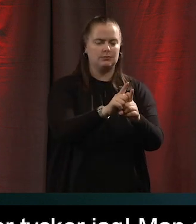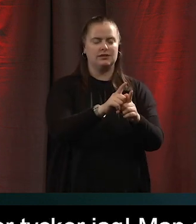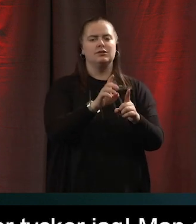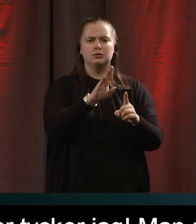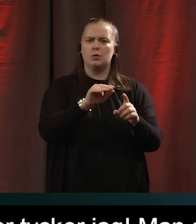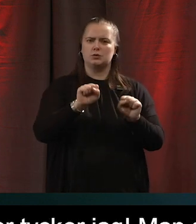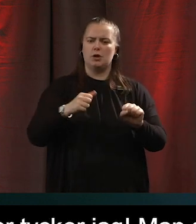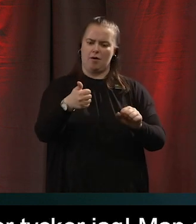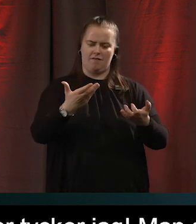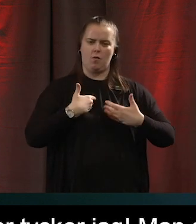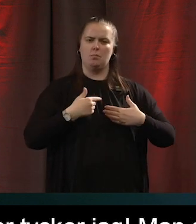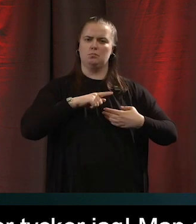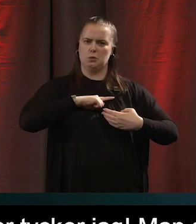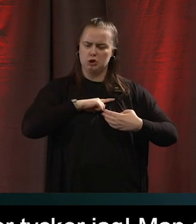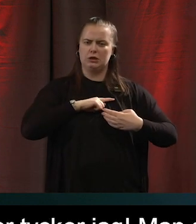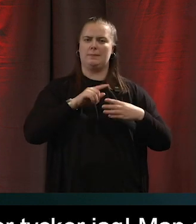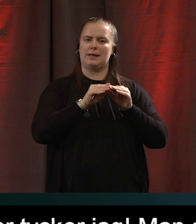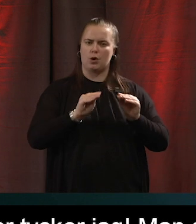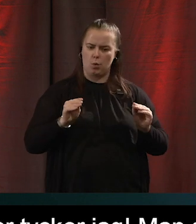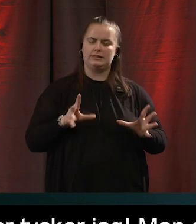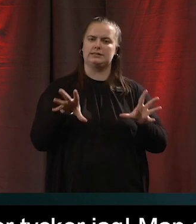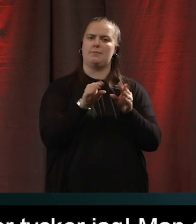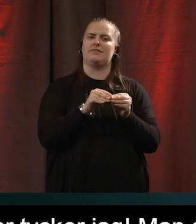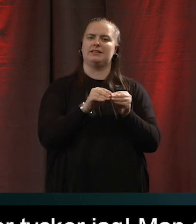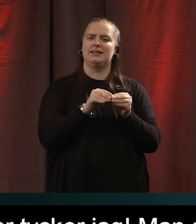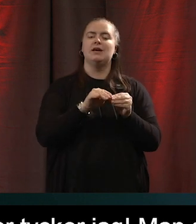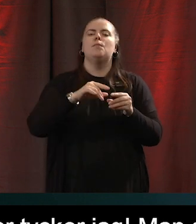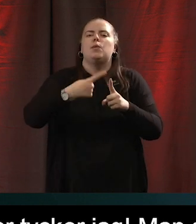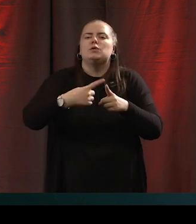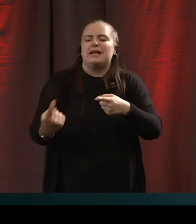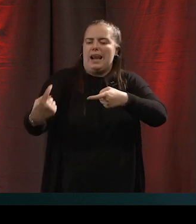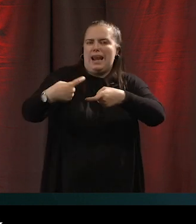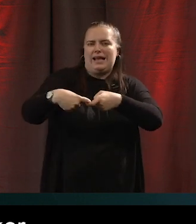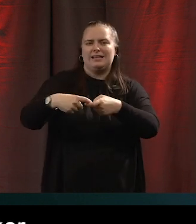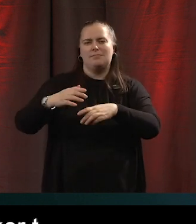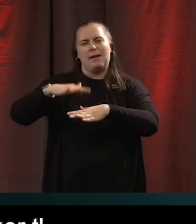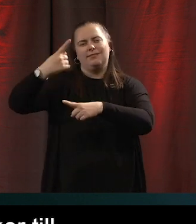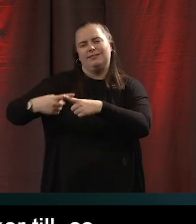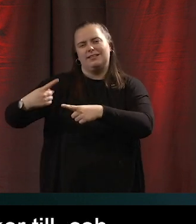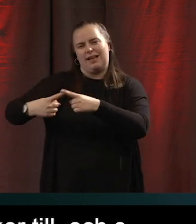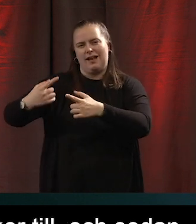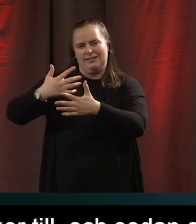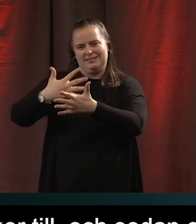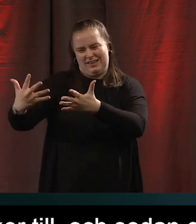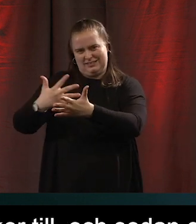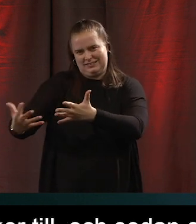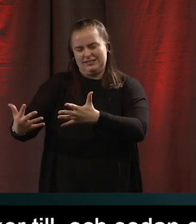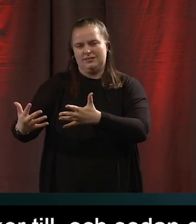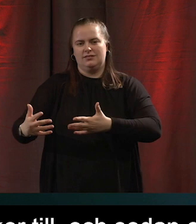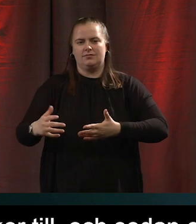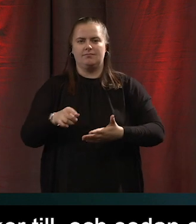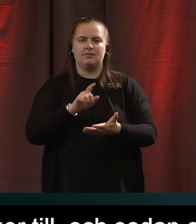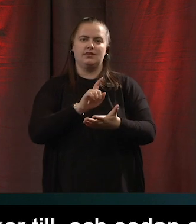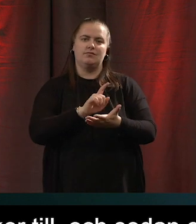sammanfattning av vad är det nu egentligen jag samtycker till här och sen en länk till den här detaljerade texten för ofta är det ju två eller tre mina